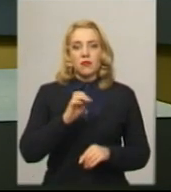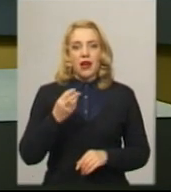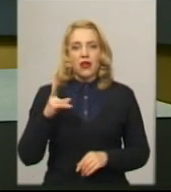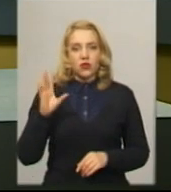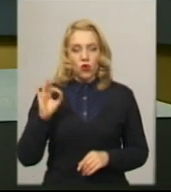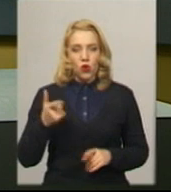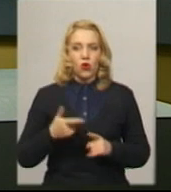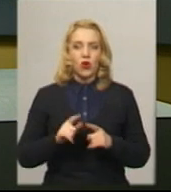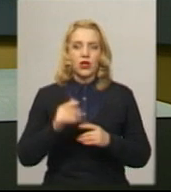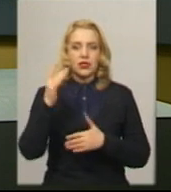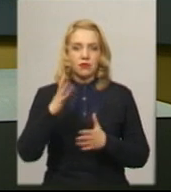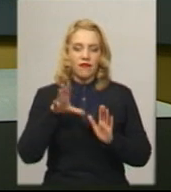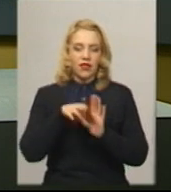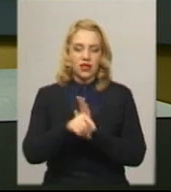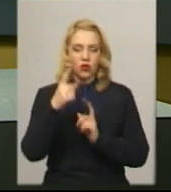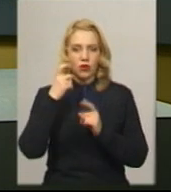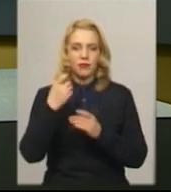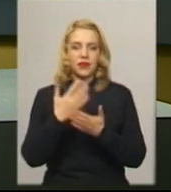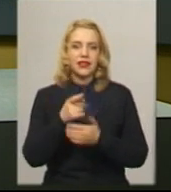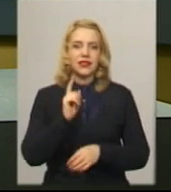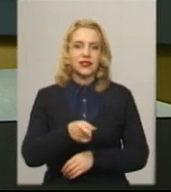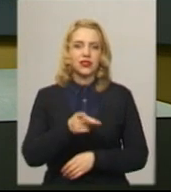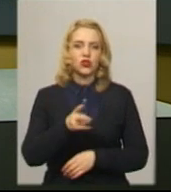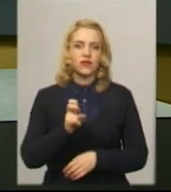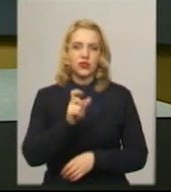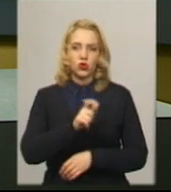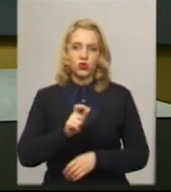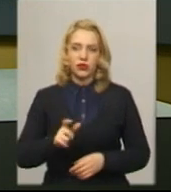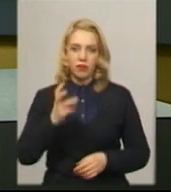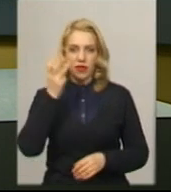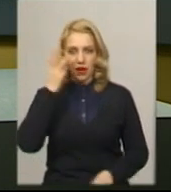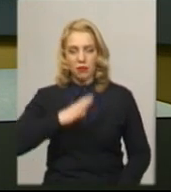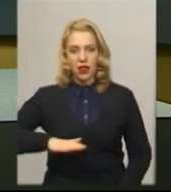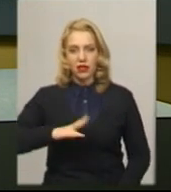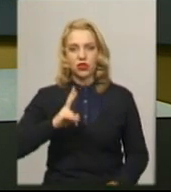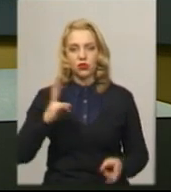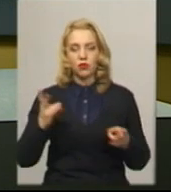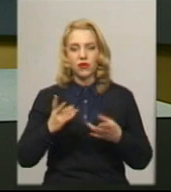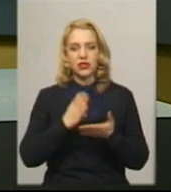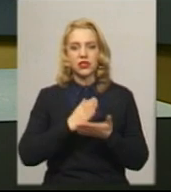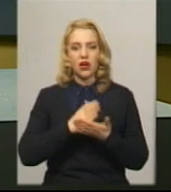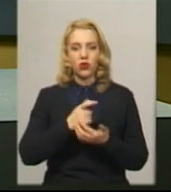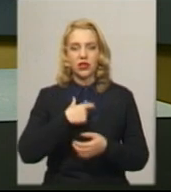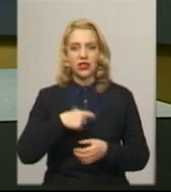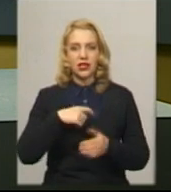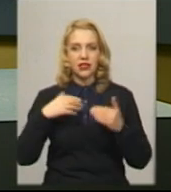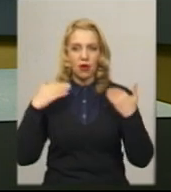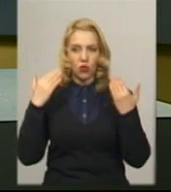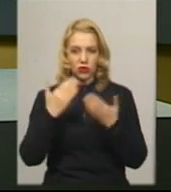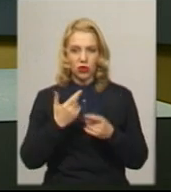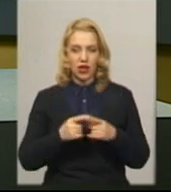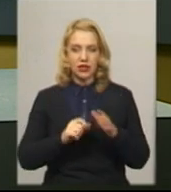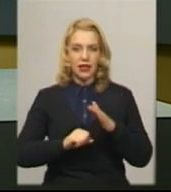списків внесено інформацію щодо понад 1200 осіб на Хмельниччині, які мають знаходитись на самоізоляції. Додає,